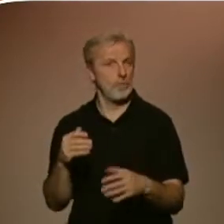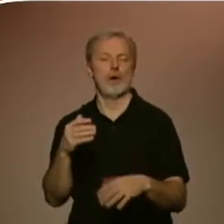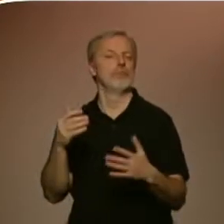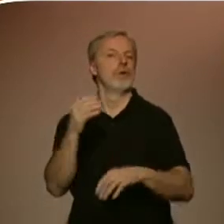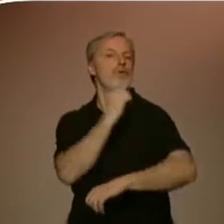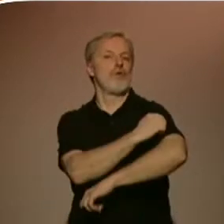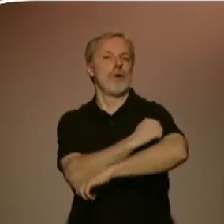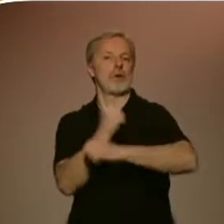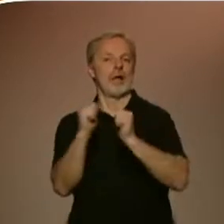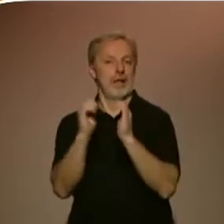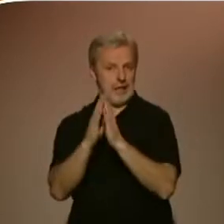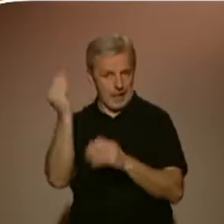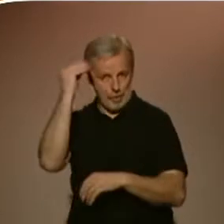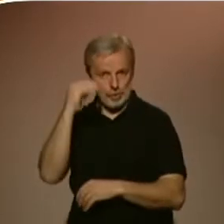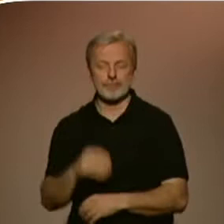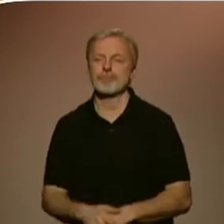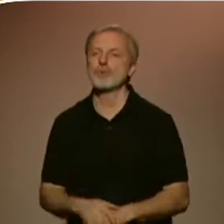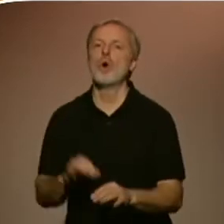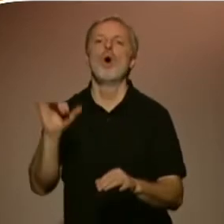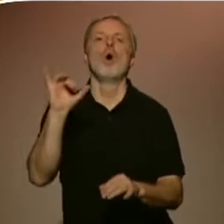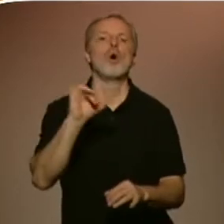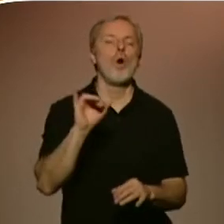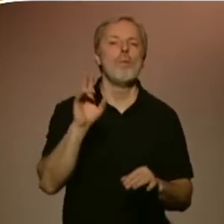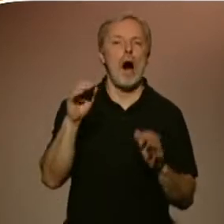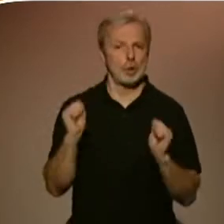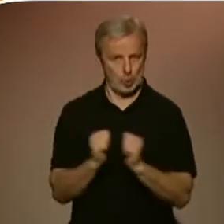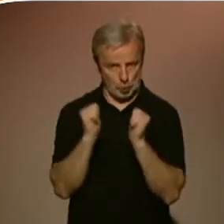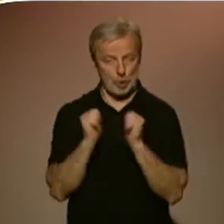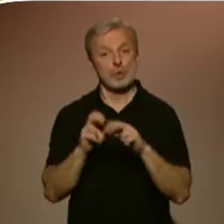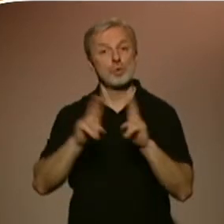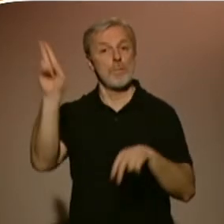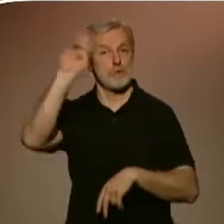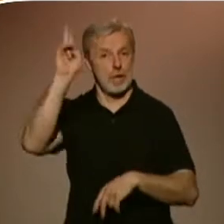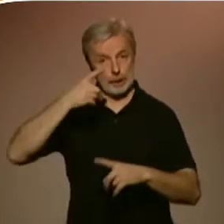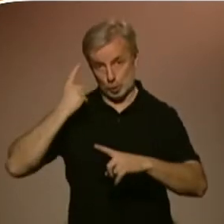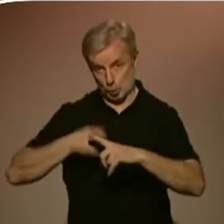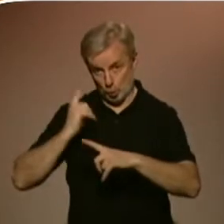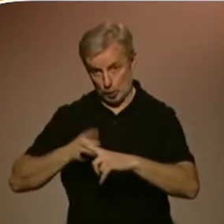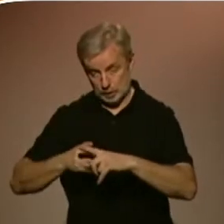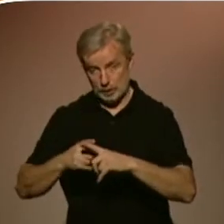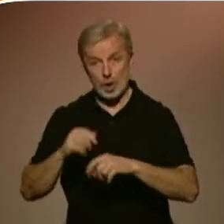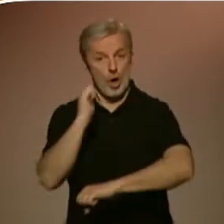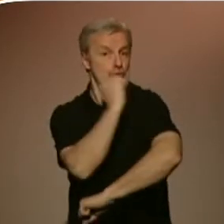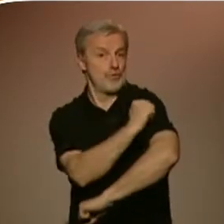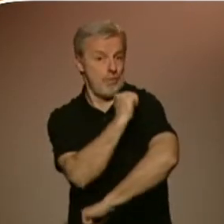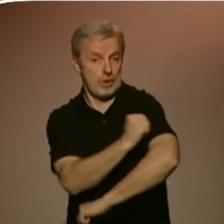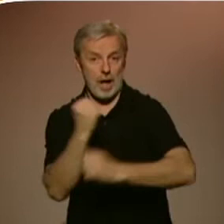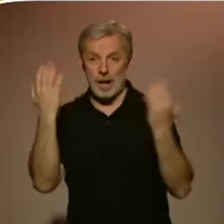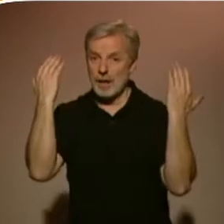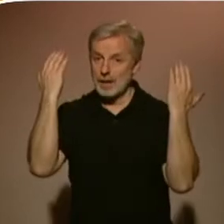zkušenosti má, tak určitě třeba během víkendového kurzu, který pořádáme, se naučí mnoho. Ale